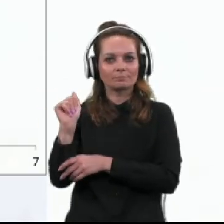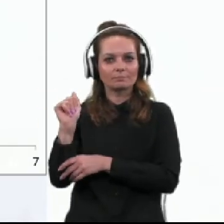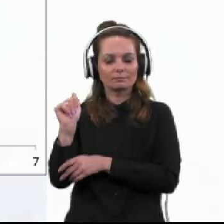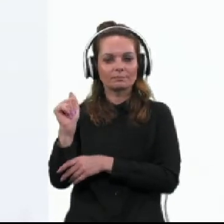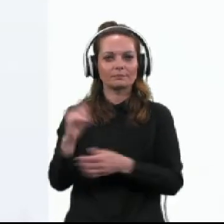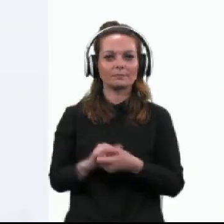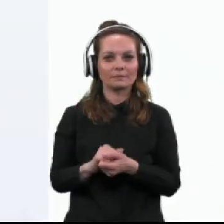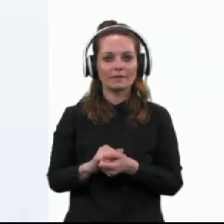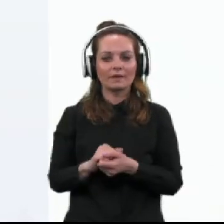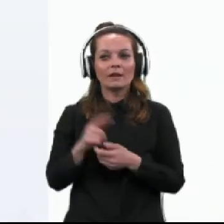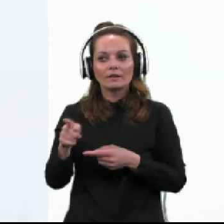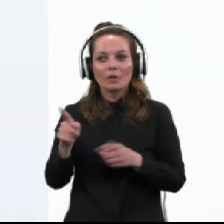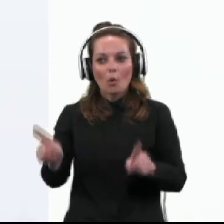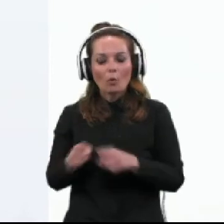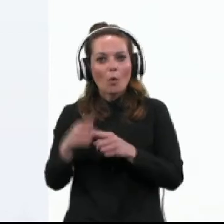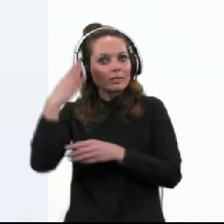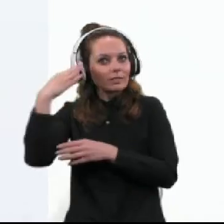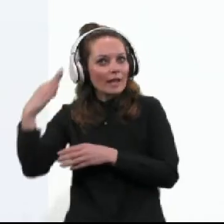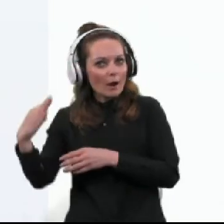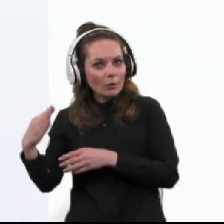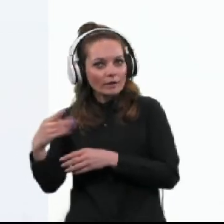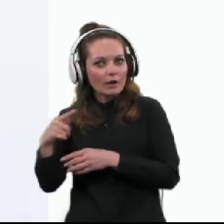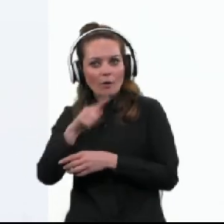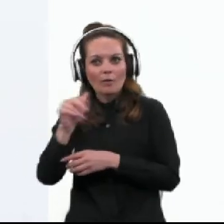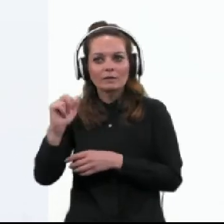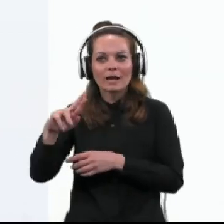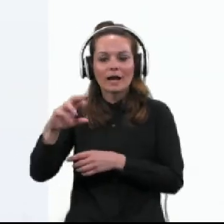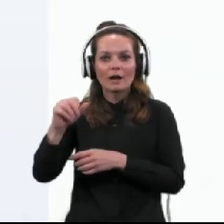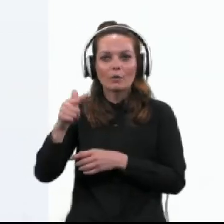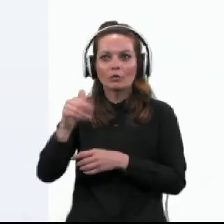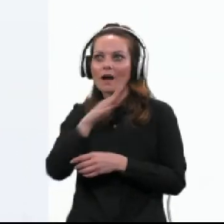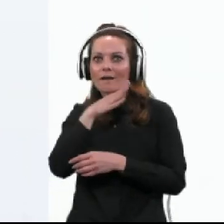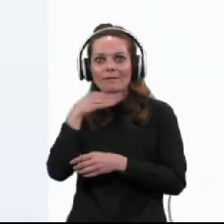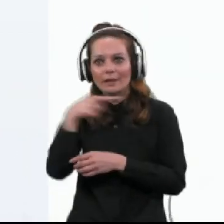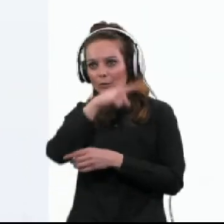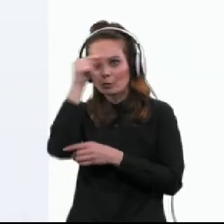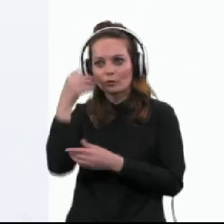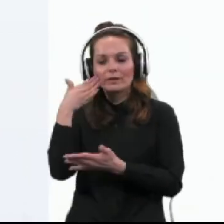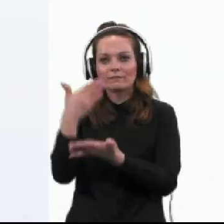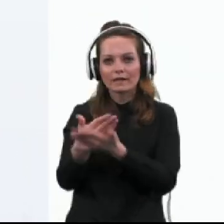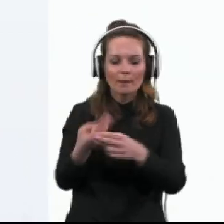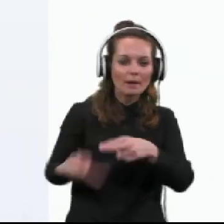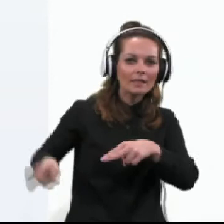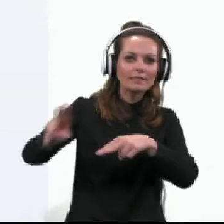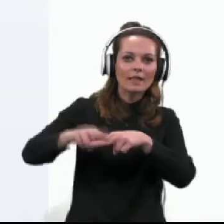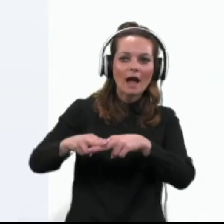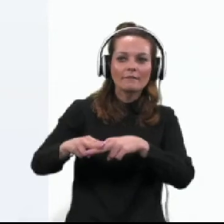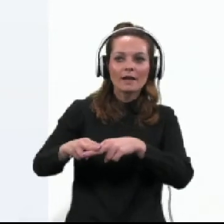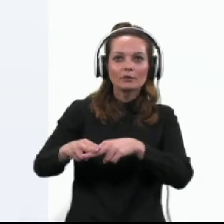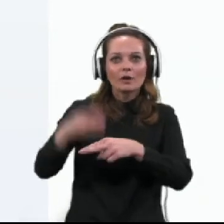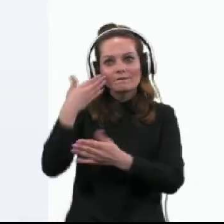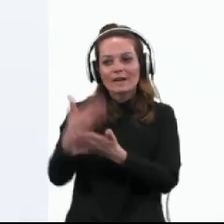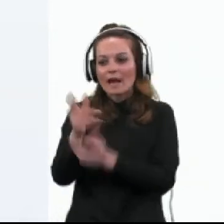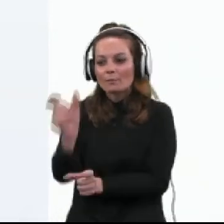Kar naprej nagnevsk teorijam zorote je relativno velika. Lahko vidite, da največja pri osebah, ki